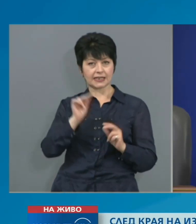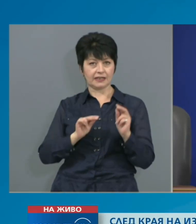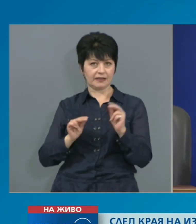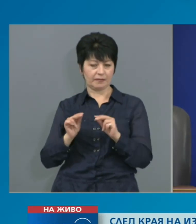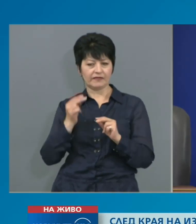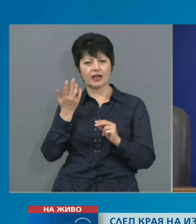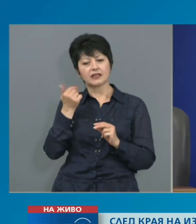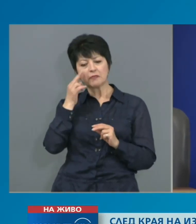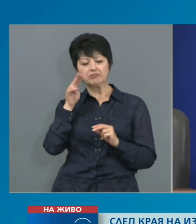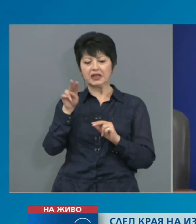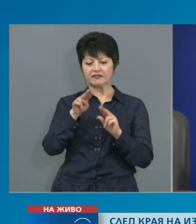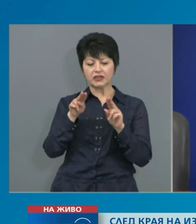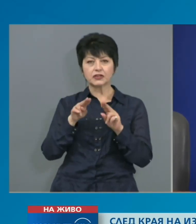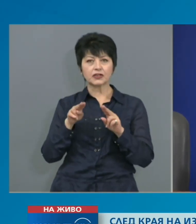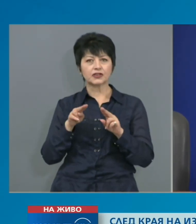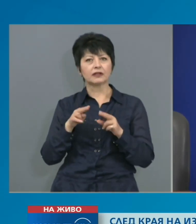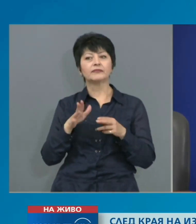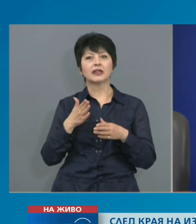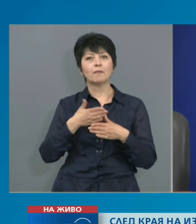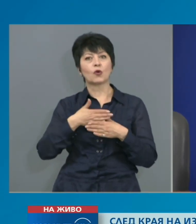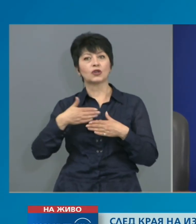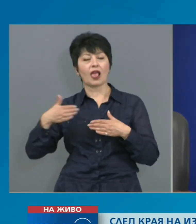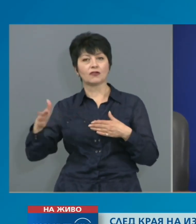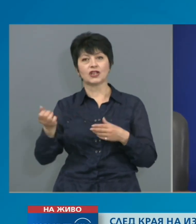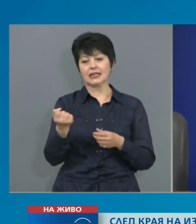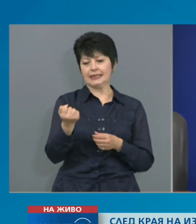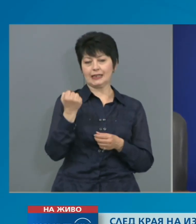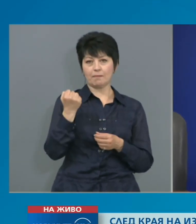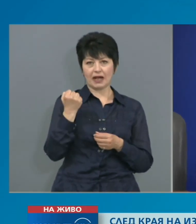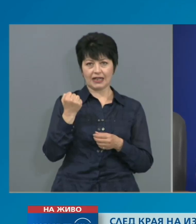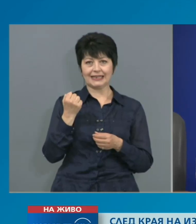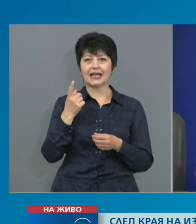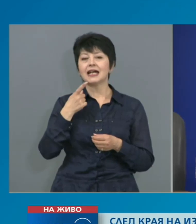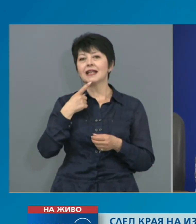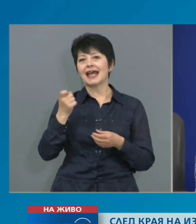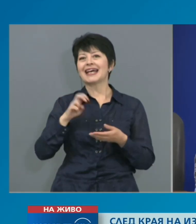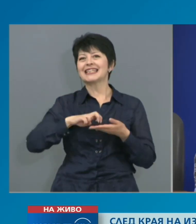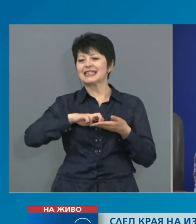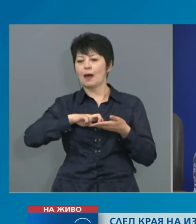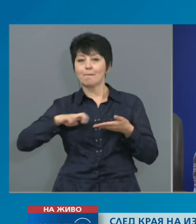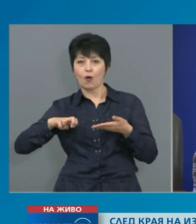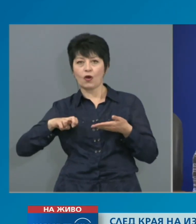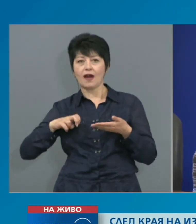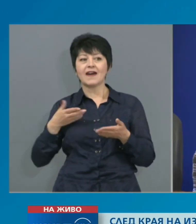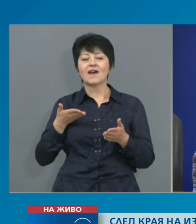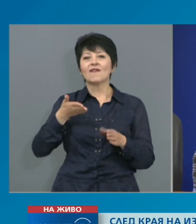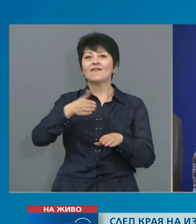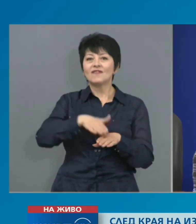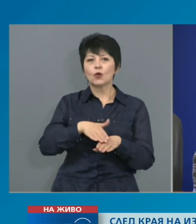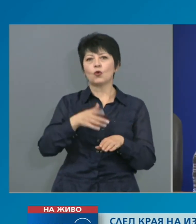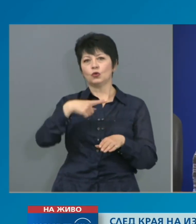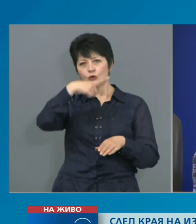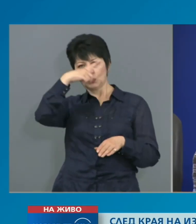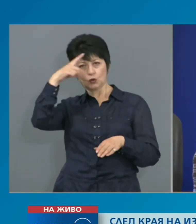предвиждаше продължаване на забраната за налагане на запори само върху трудови възнаграждения и пенсии.